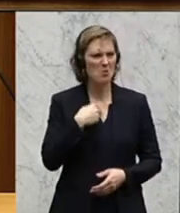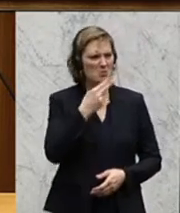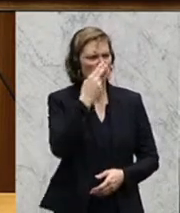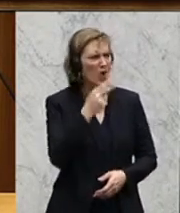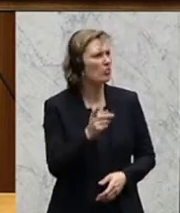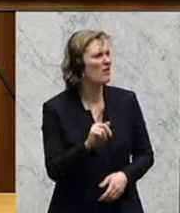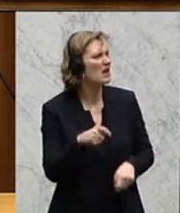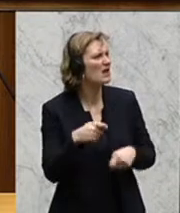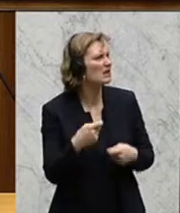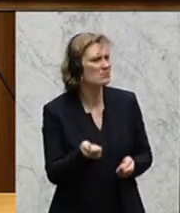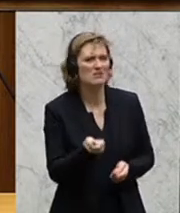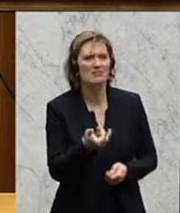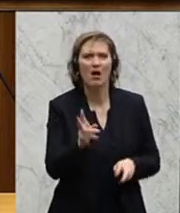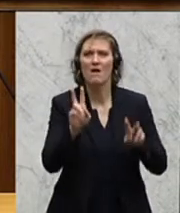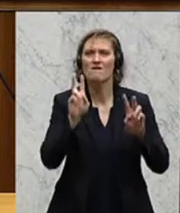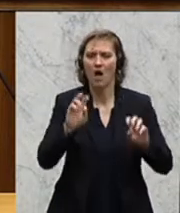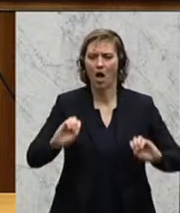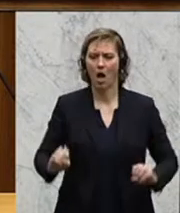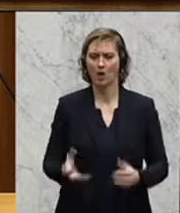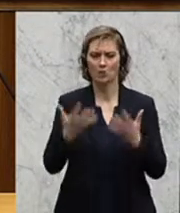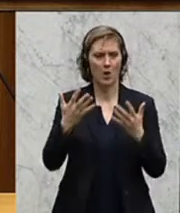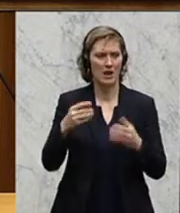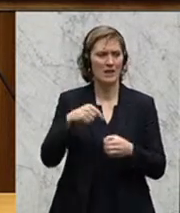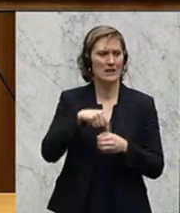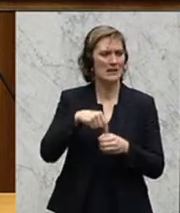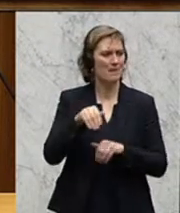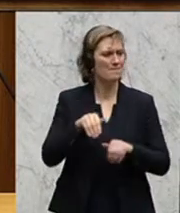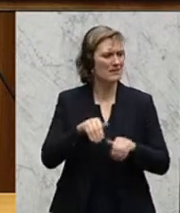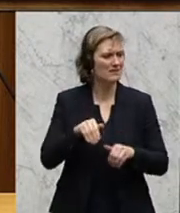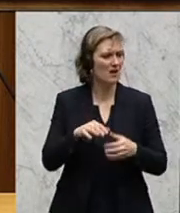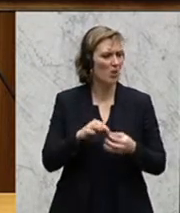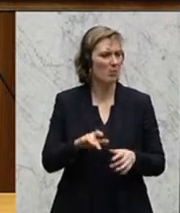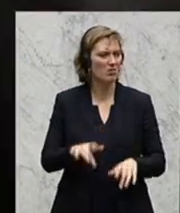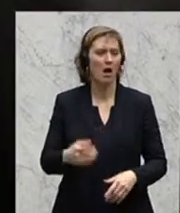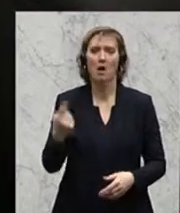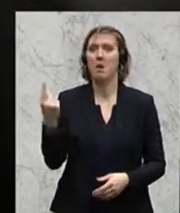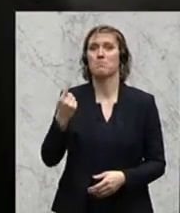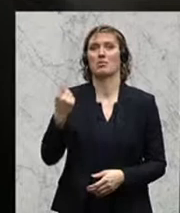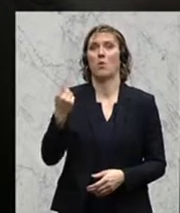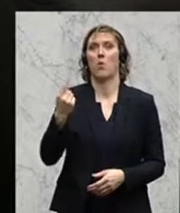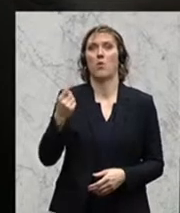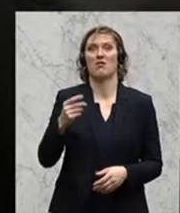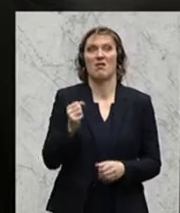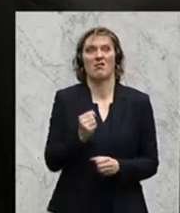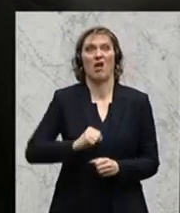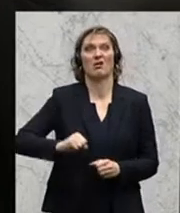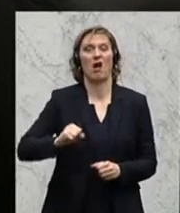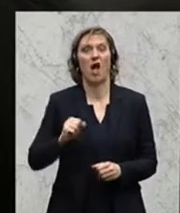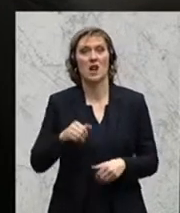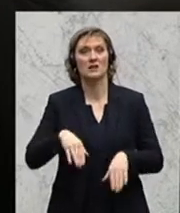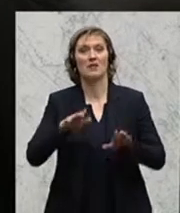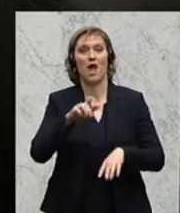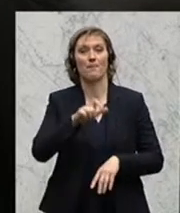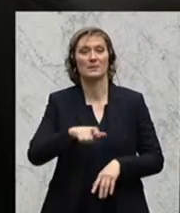welche Zahlen wirklich aktuell sind seitens des Innenministeriums, welche Bedrohungslage von radikalen Islamisten hier in Österreich